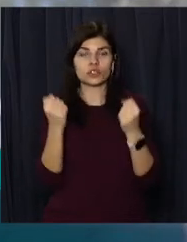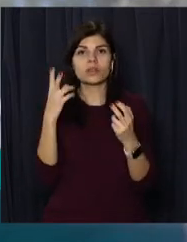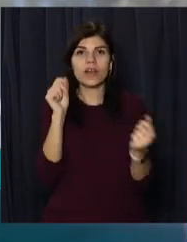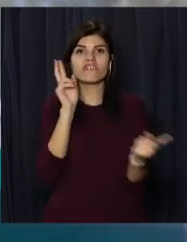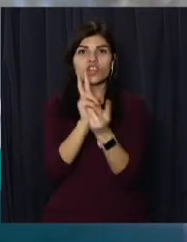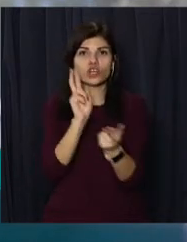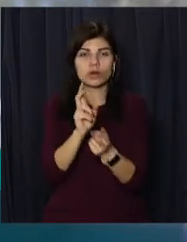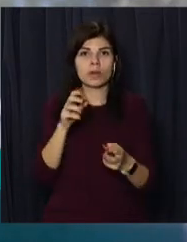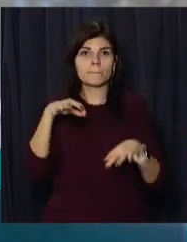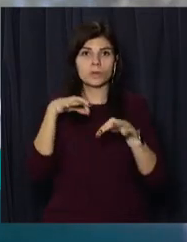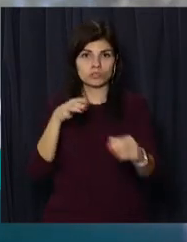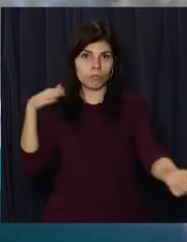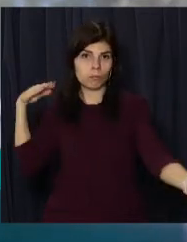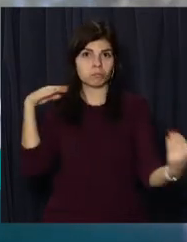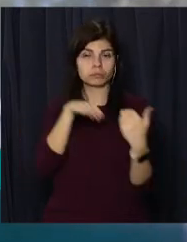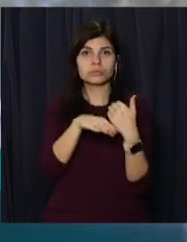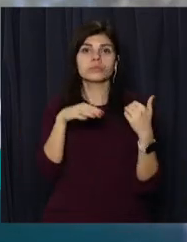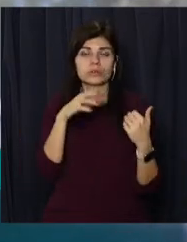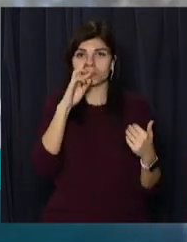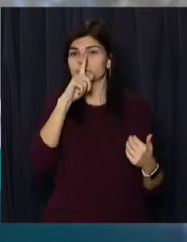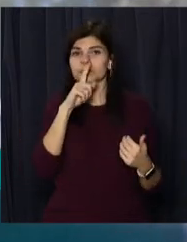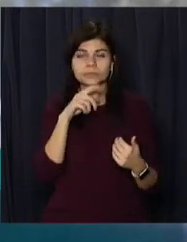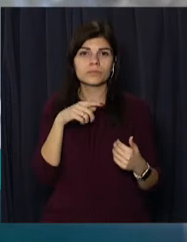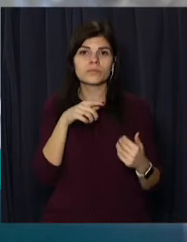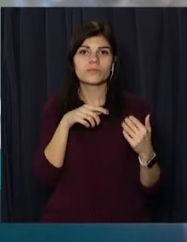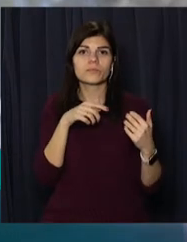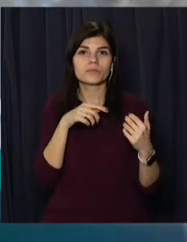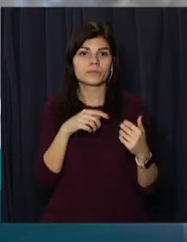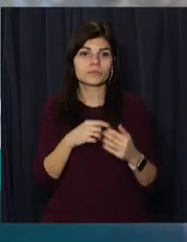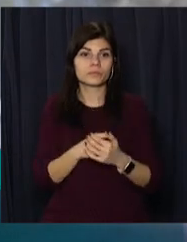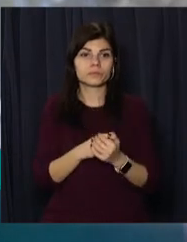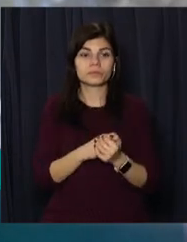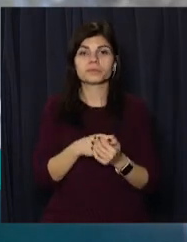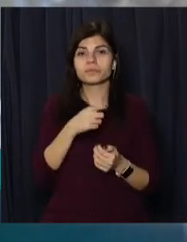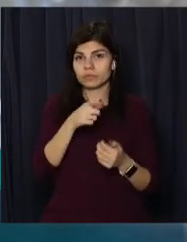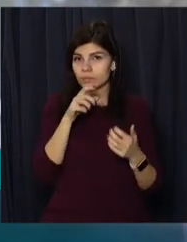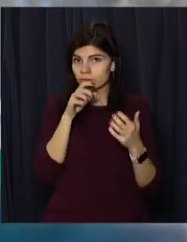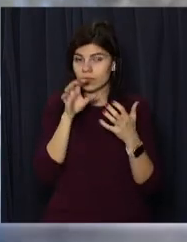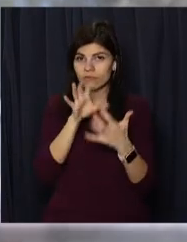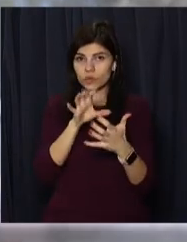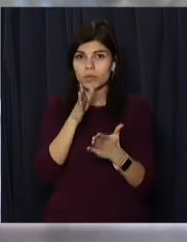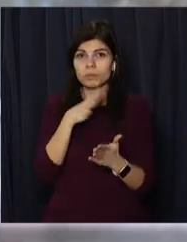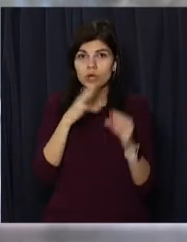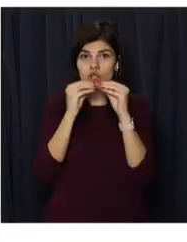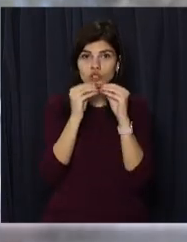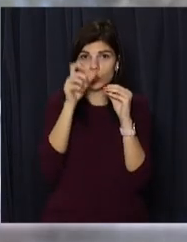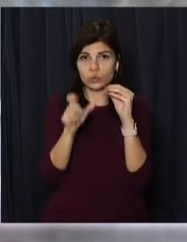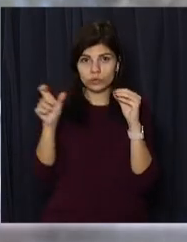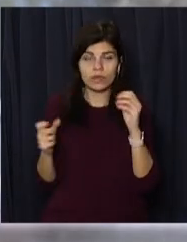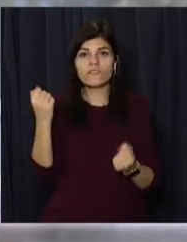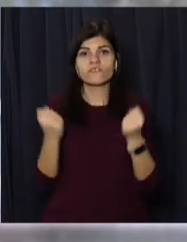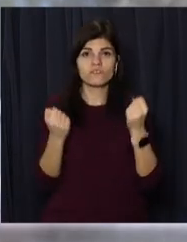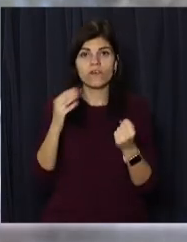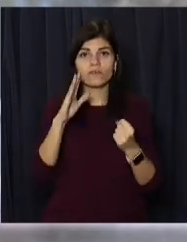зустрічну смугу руху та допустив зіткнення з маршрутним автобусом. На момент аварів в автобусі знаходилось 10 пасажирів. Водій